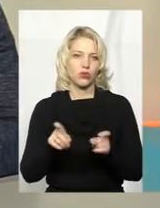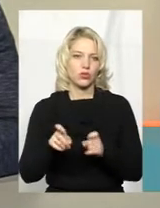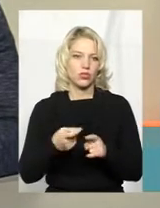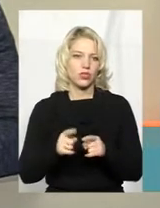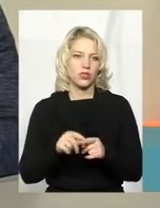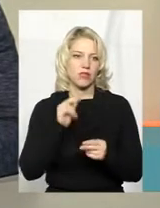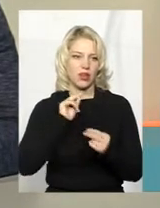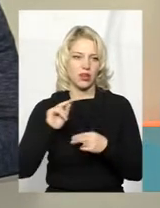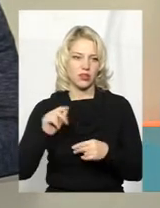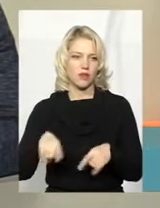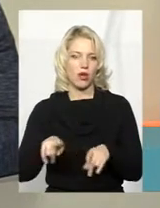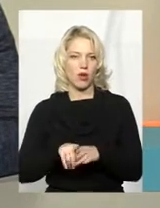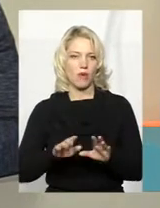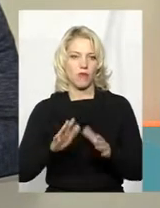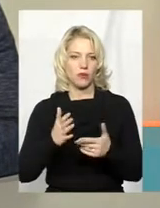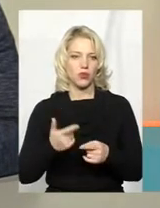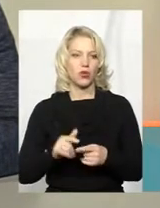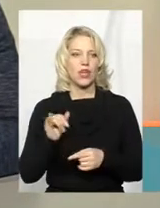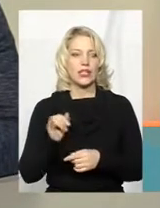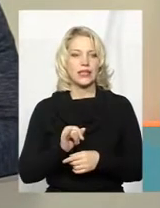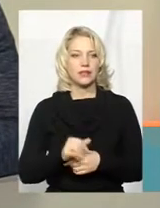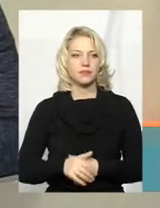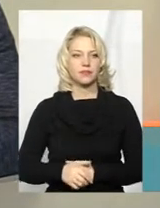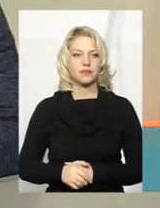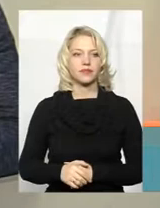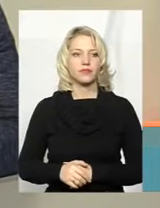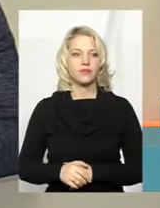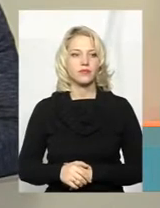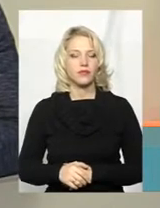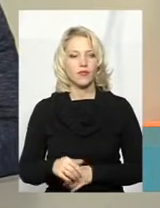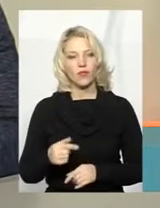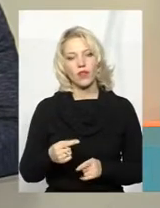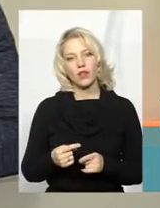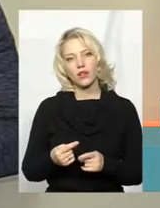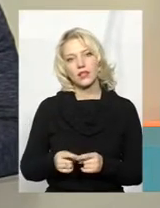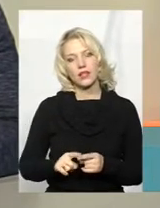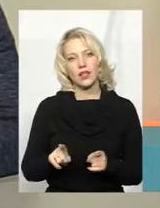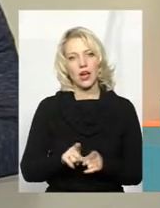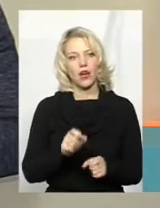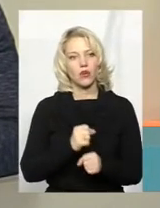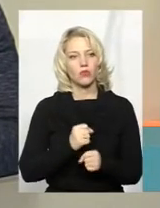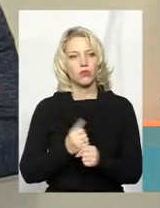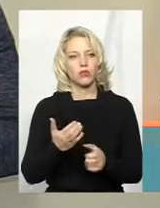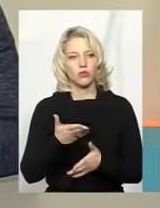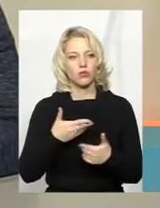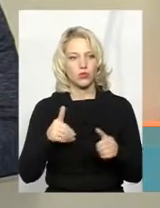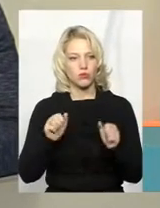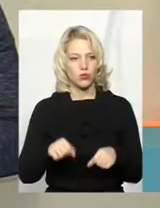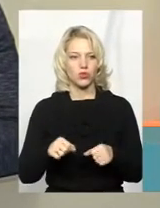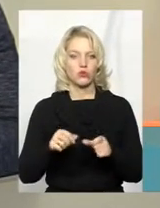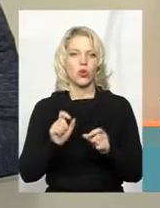краще в цьому випадку. Ну, і це така робота, яку ми можемо